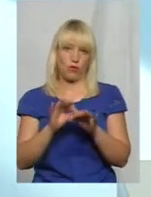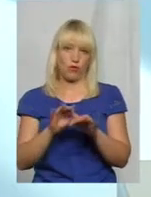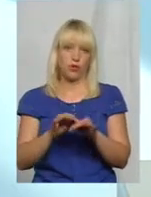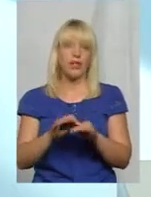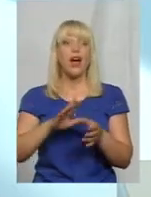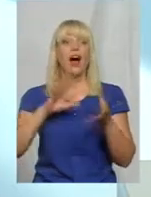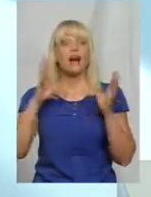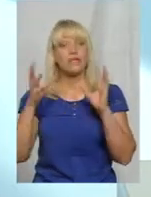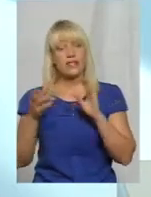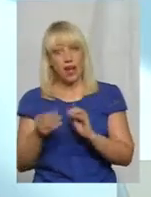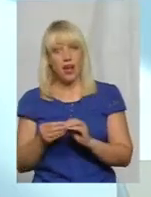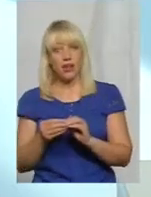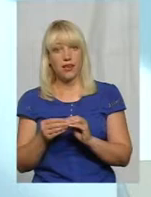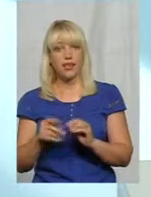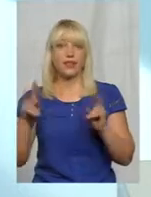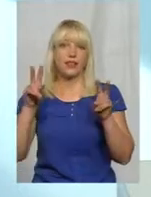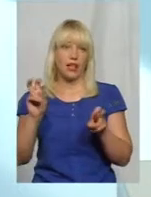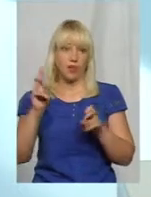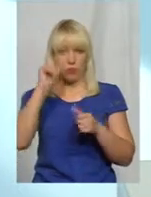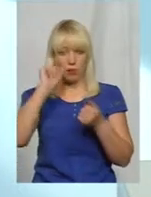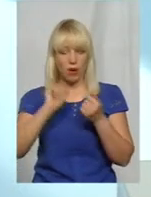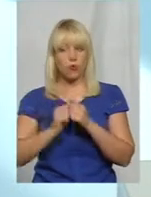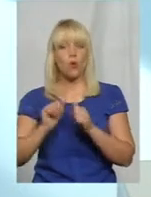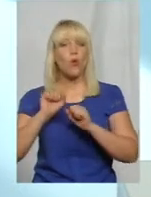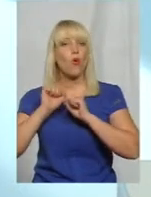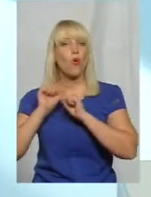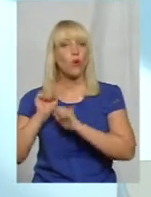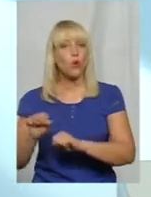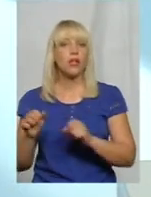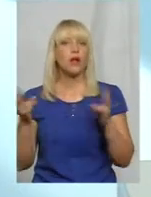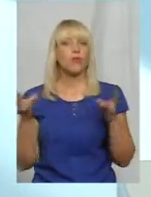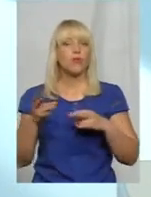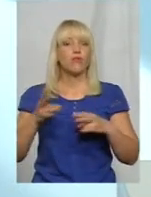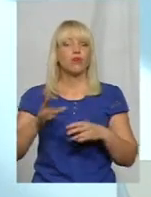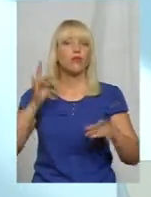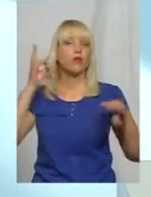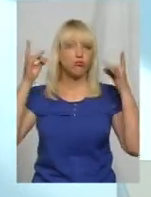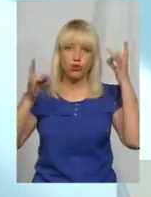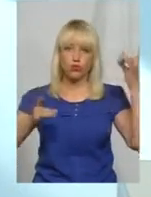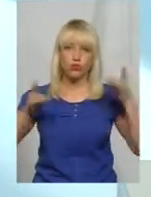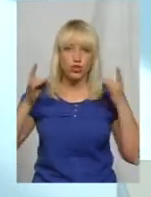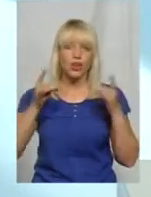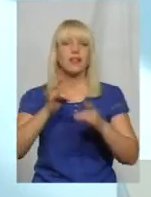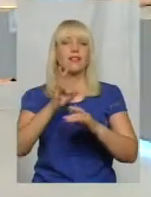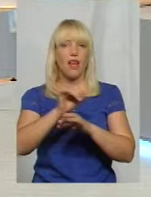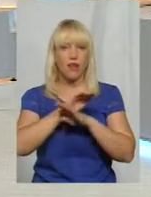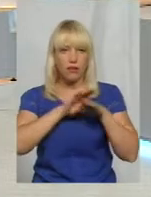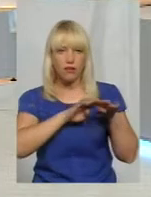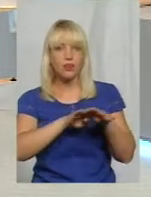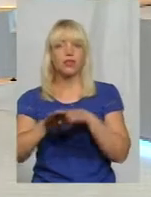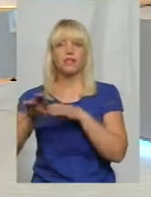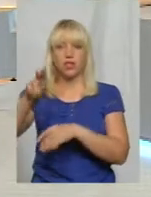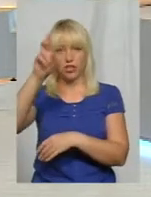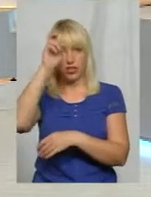Взагалі, тема пам'яткоохоронна, вона повинна прозвучати нарешті на рівні держави. У нас є закон,